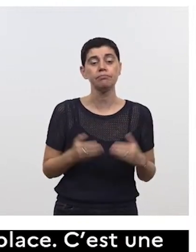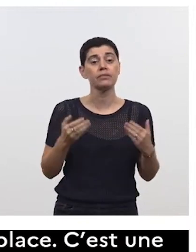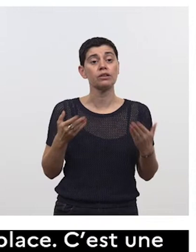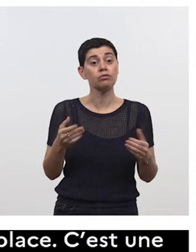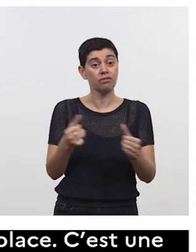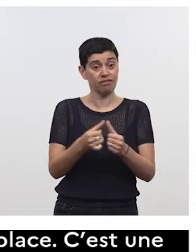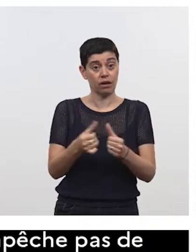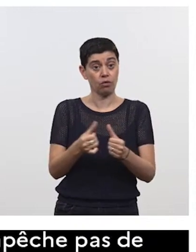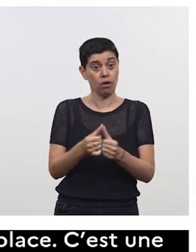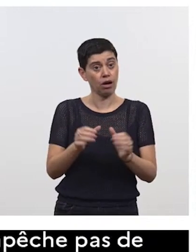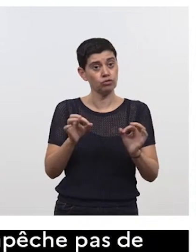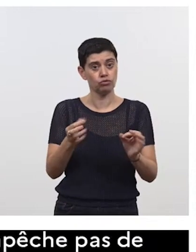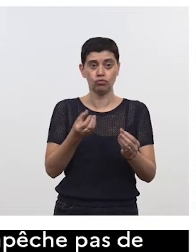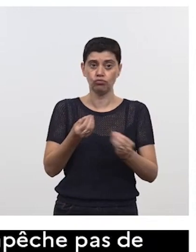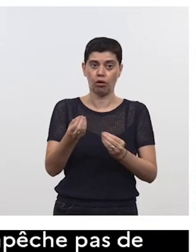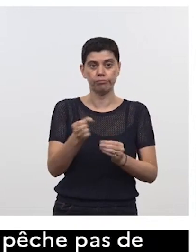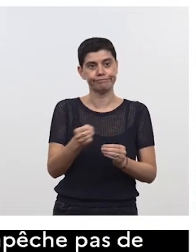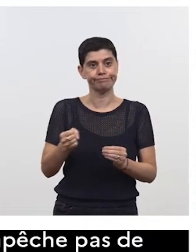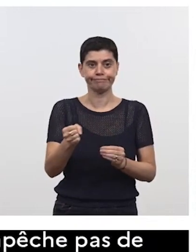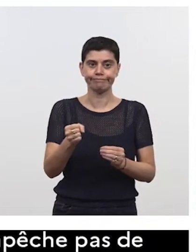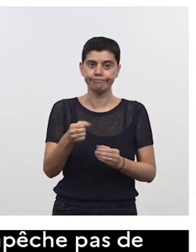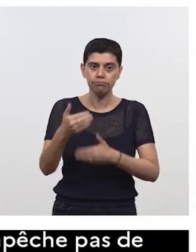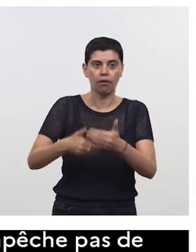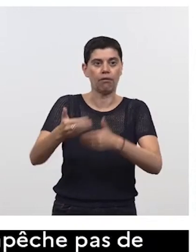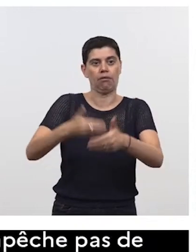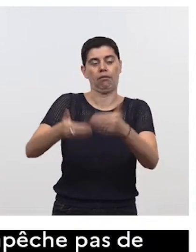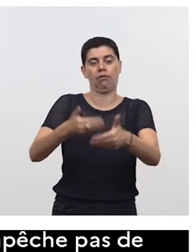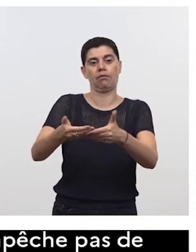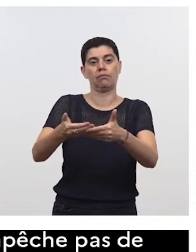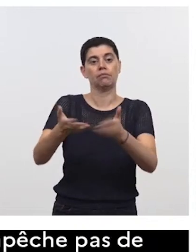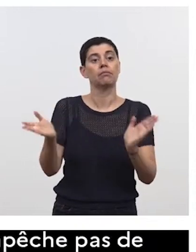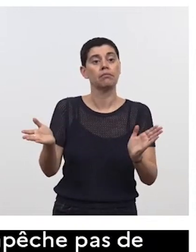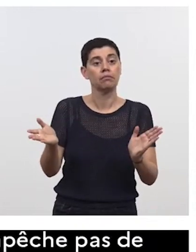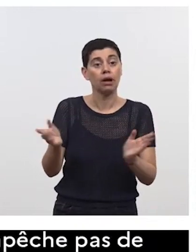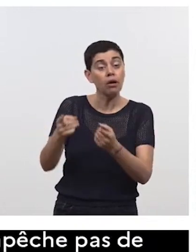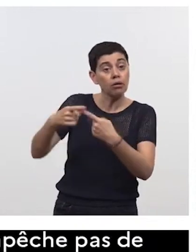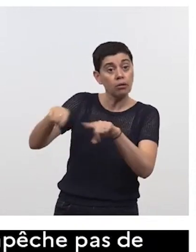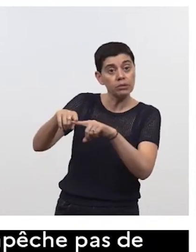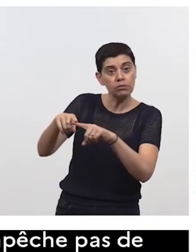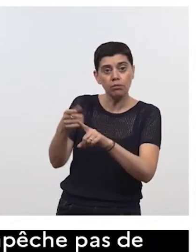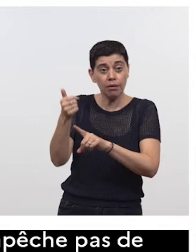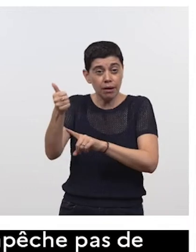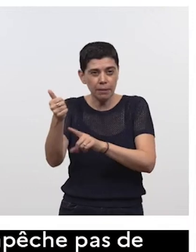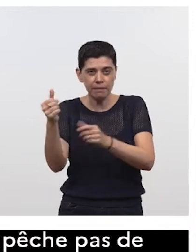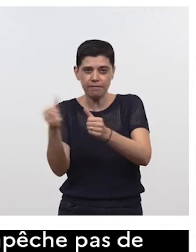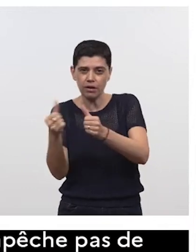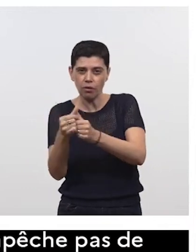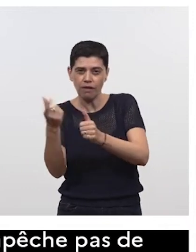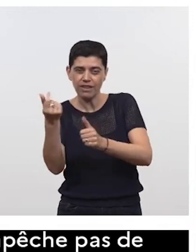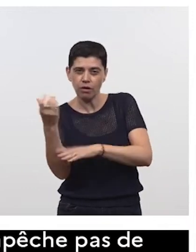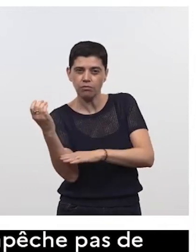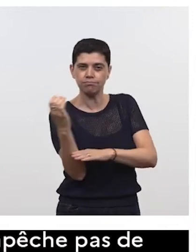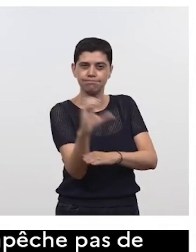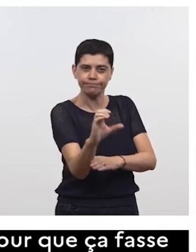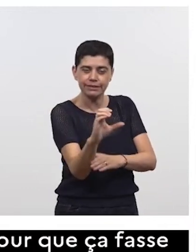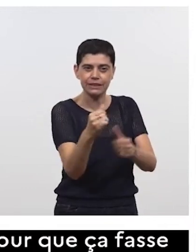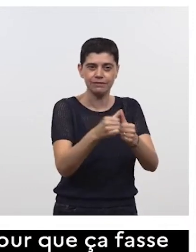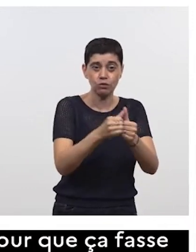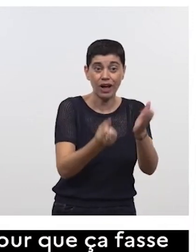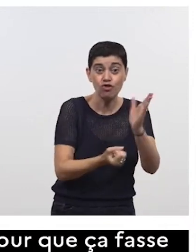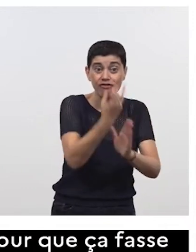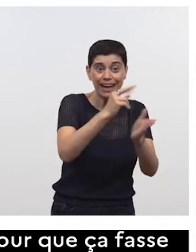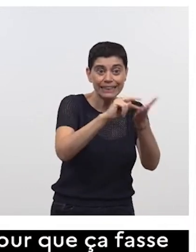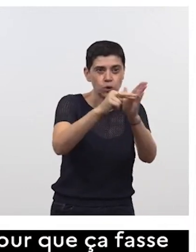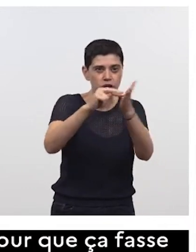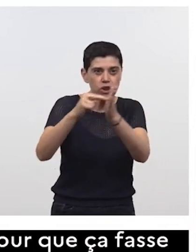est le vrai effet de levier pour avancer. Après que la Commission soit capable de financer et de faire dégager des briques de technologie dont